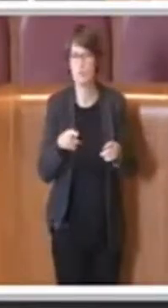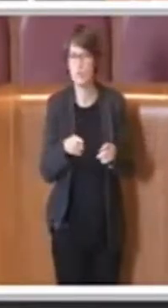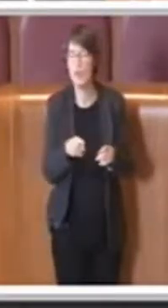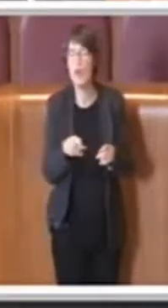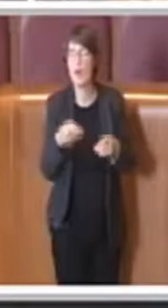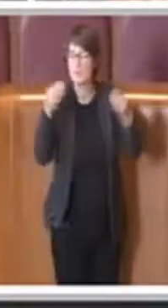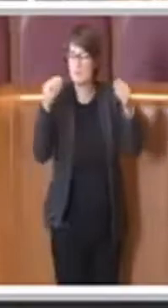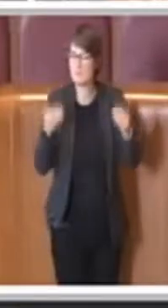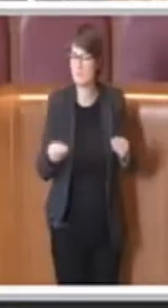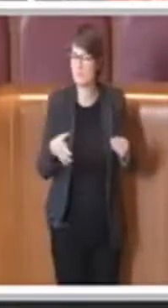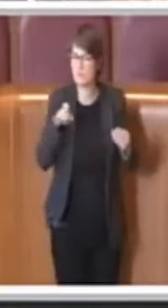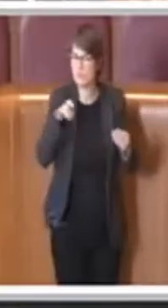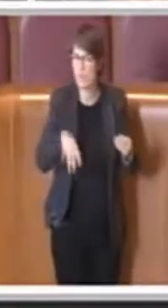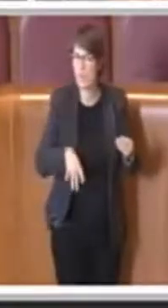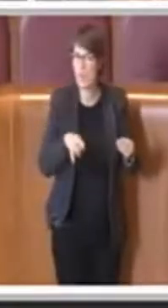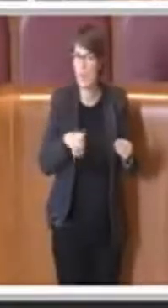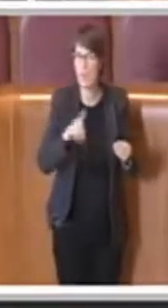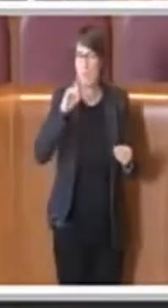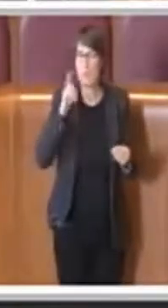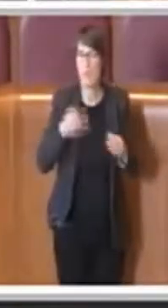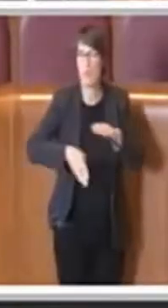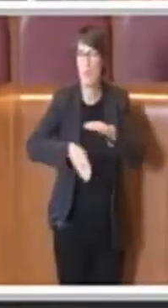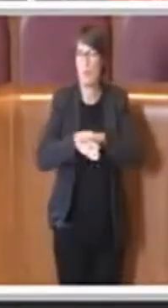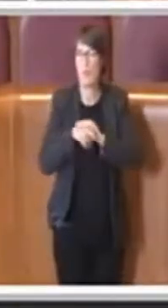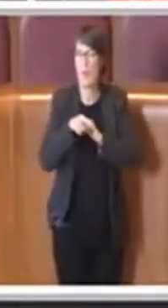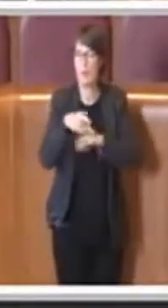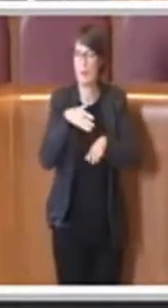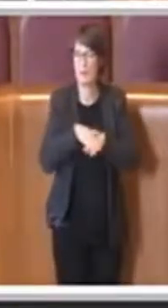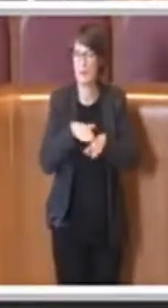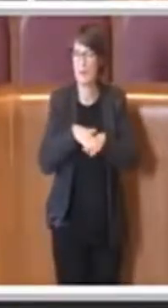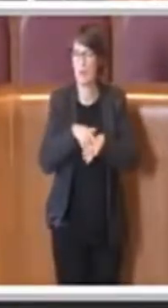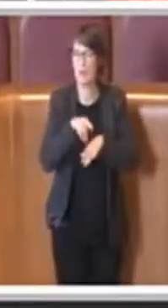di poter sviluppare meglio, diciamo,